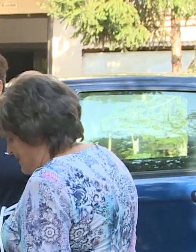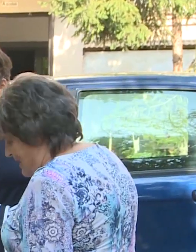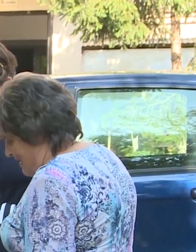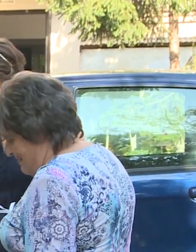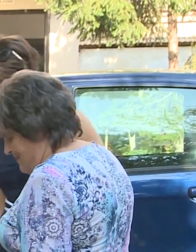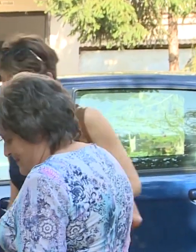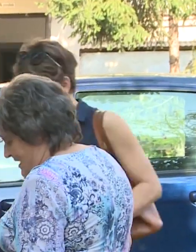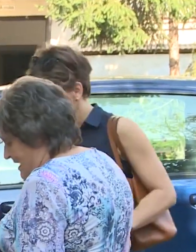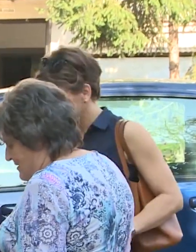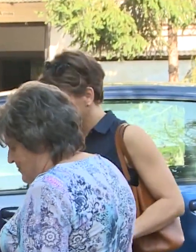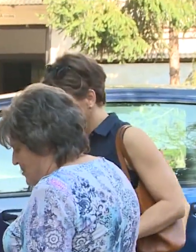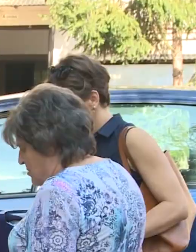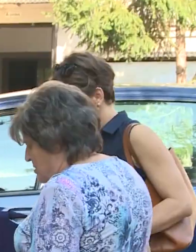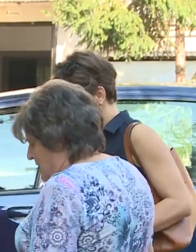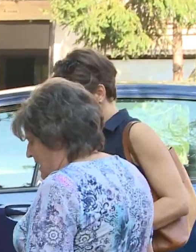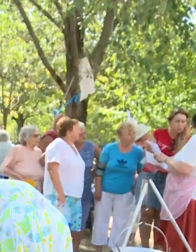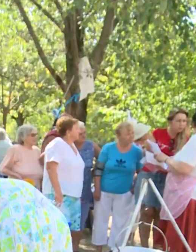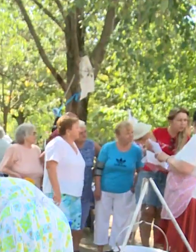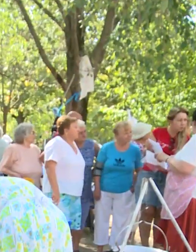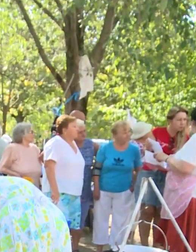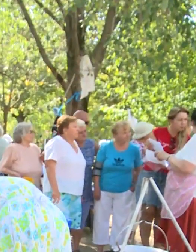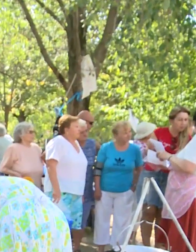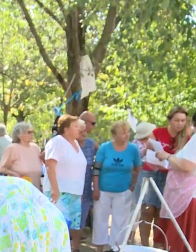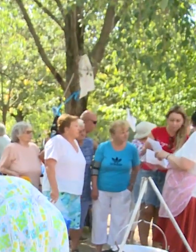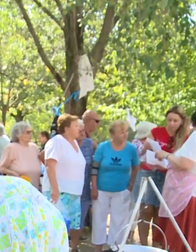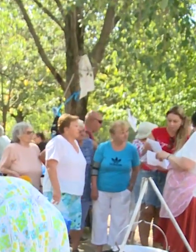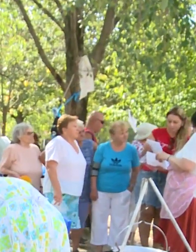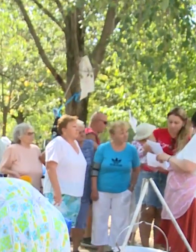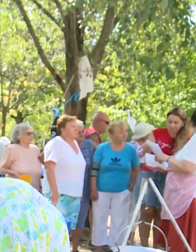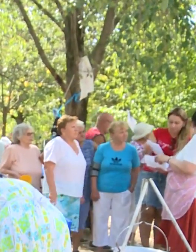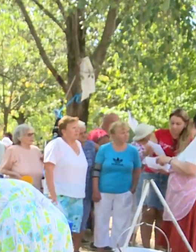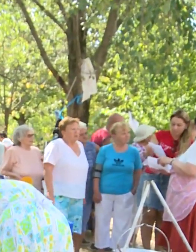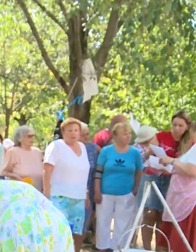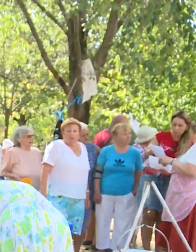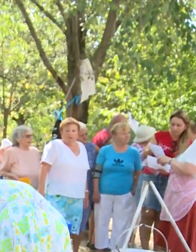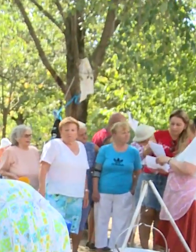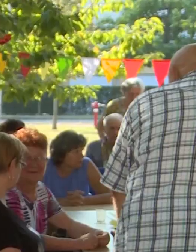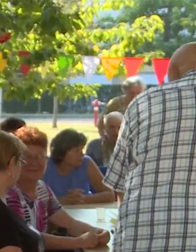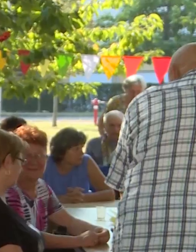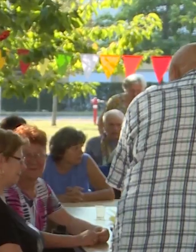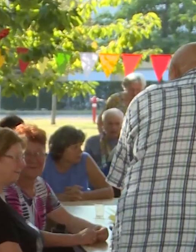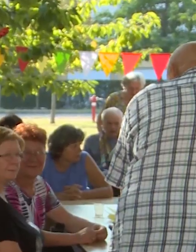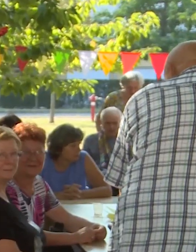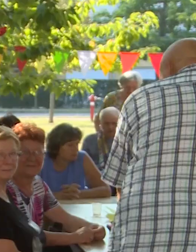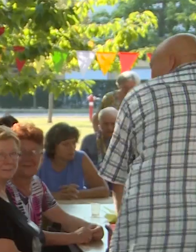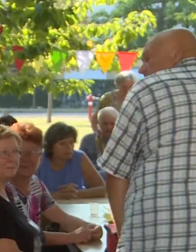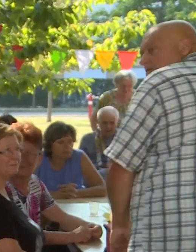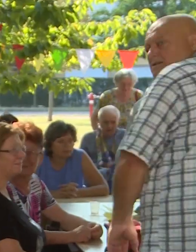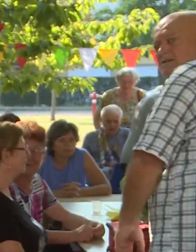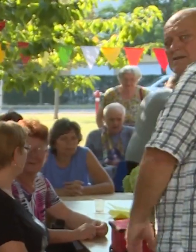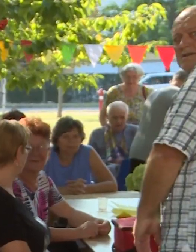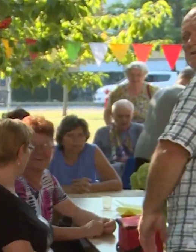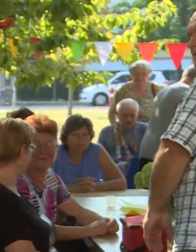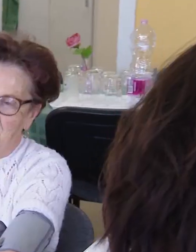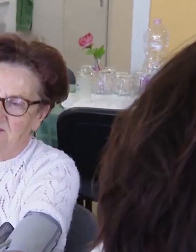emelés első kézzelfogható jele az októberi nyugdíjban jelentkezik, mivel az emelést visszamenőleg is kifizetik. Így novemberben mintegy